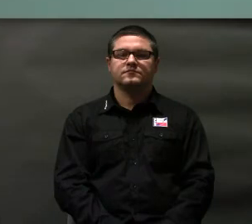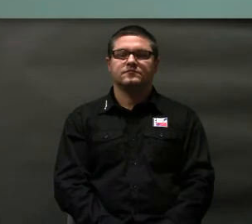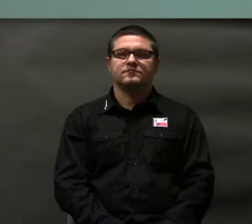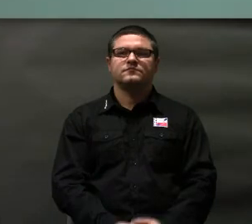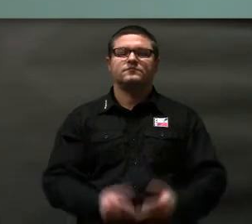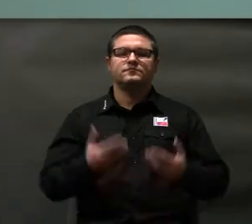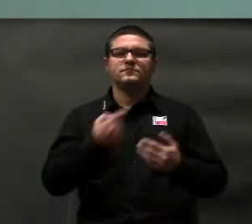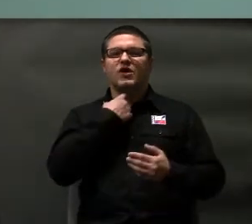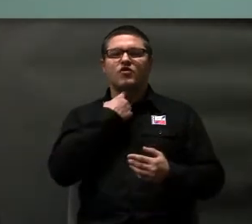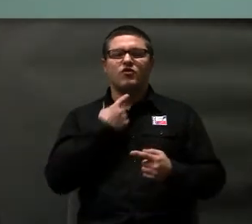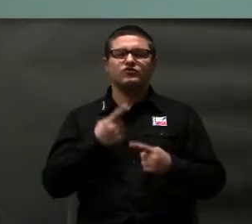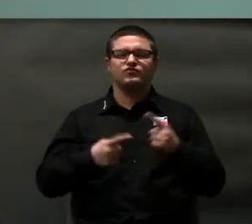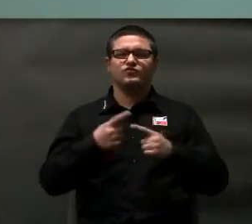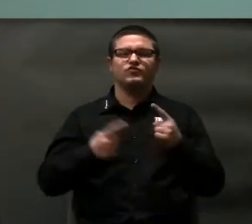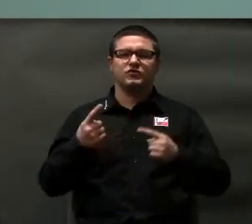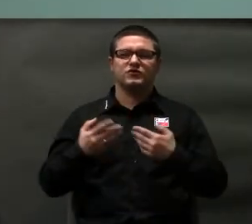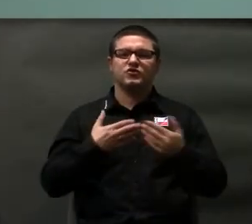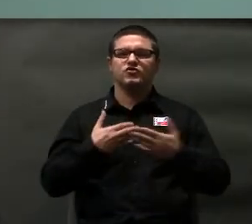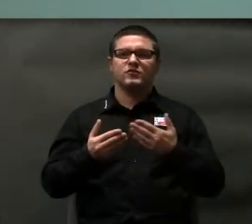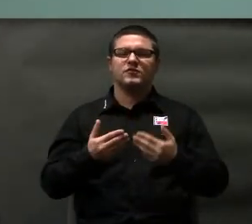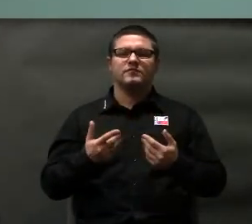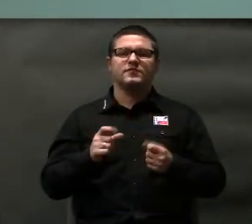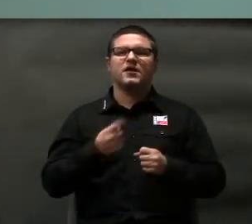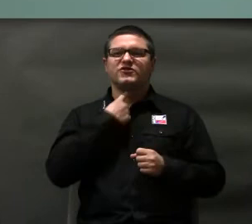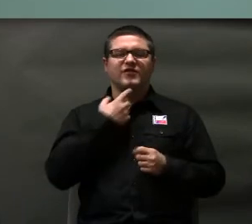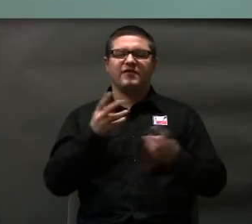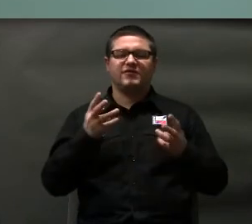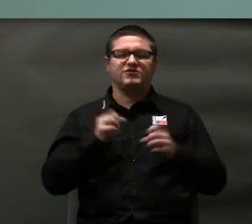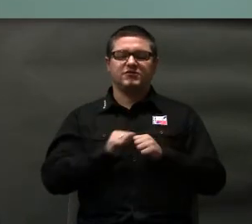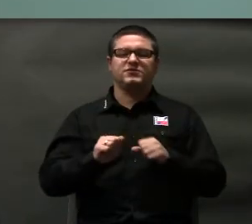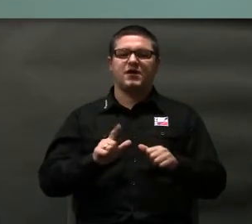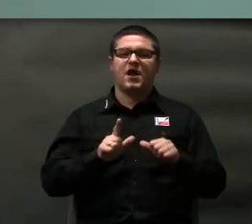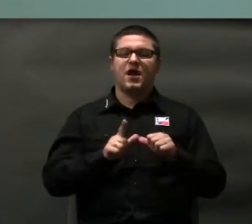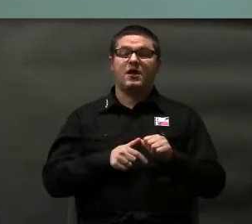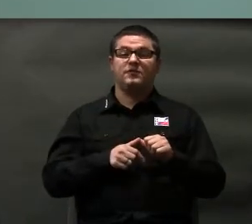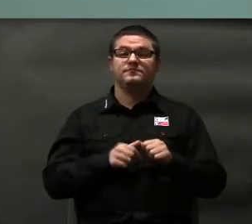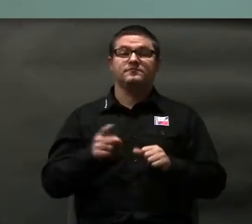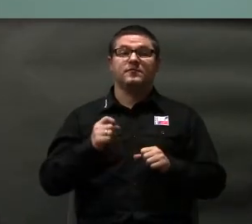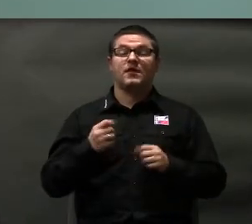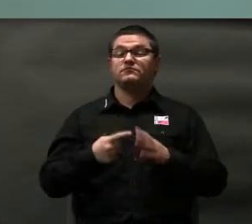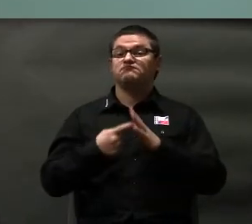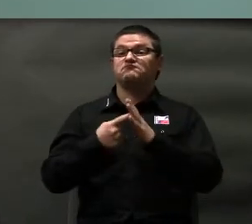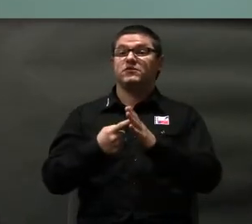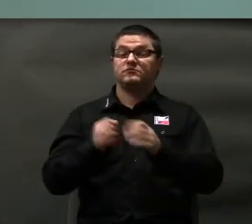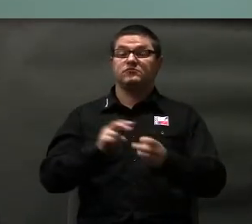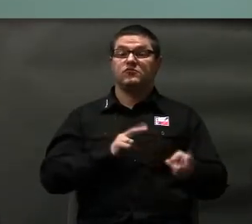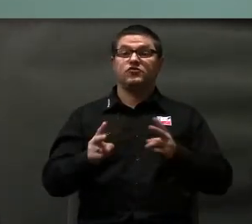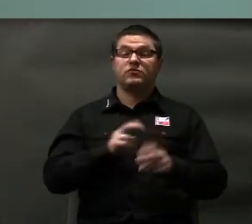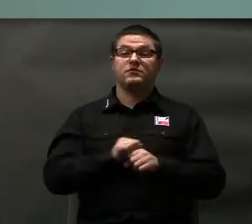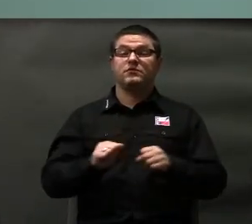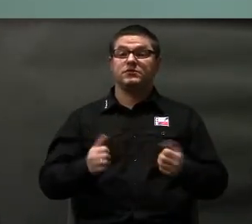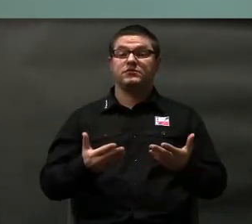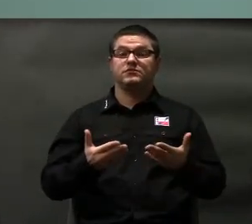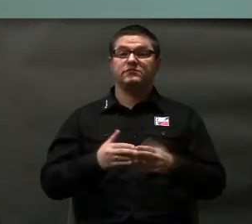Nie dziennik był tu najistotniejszy, w każdym razie jaki jest przekaz? Tłumacz znajduje się